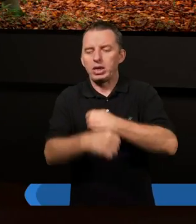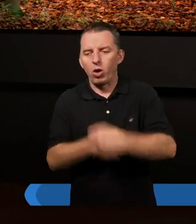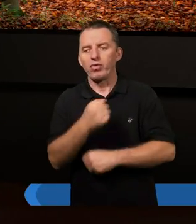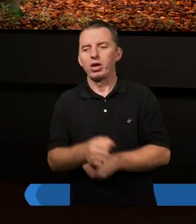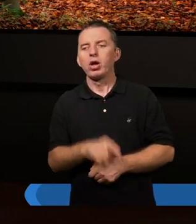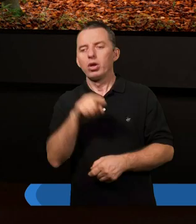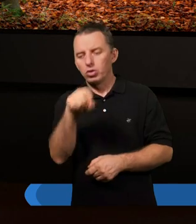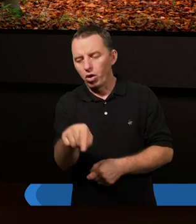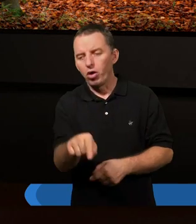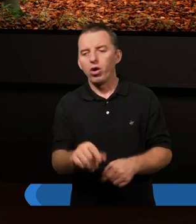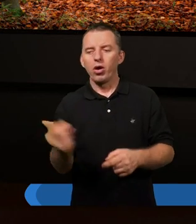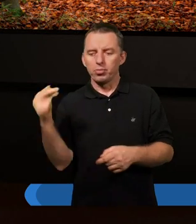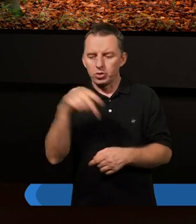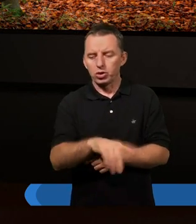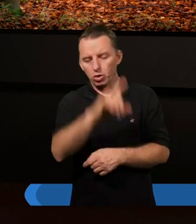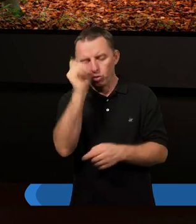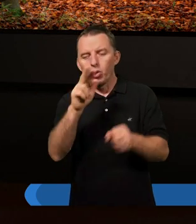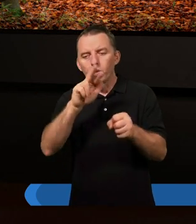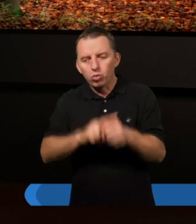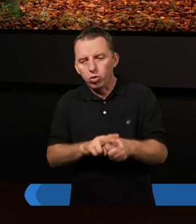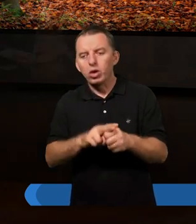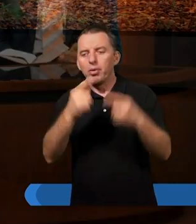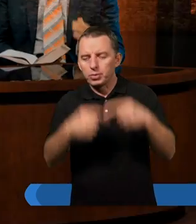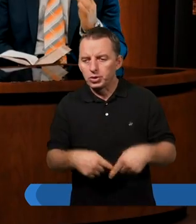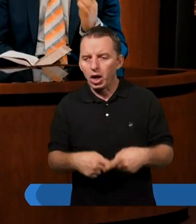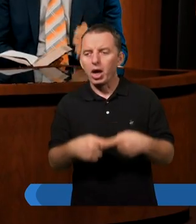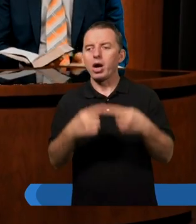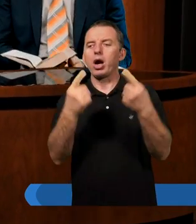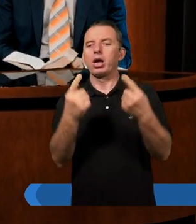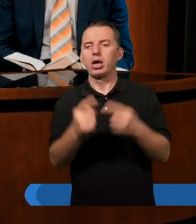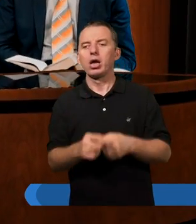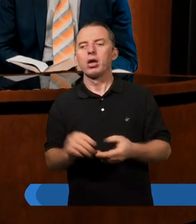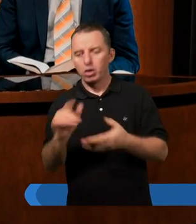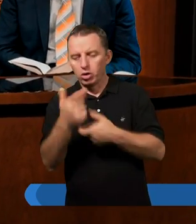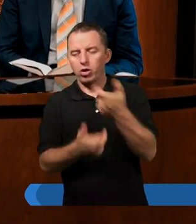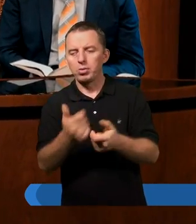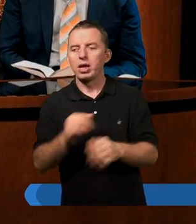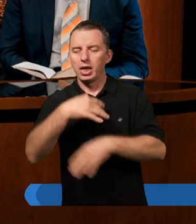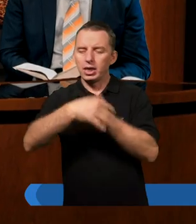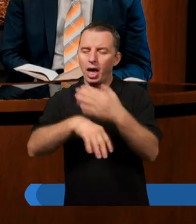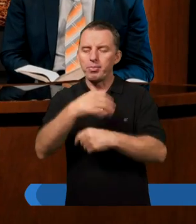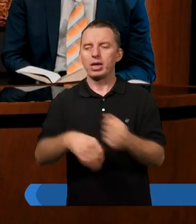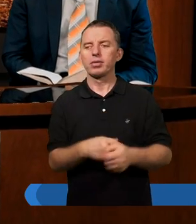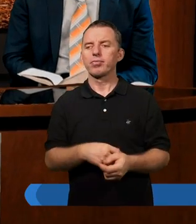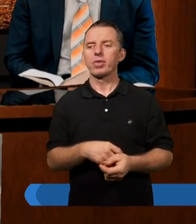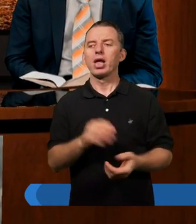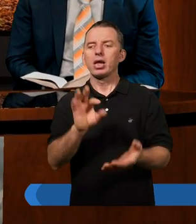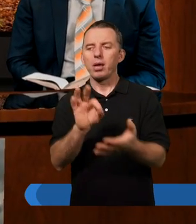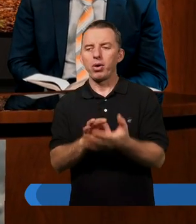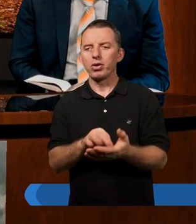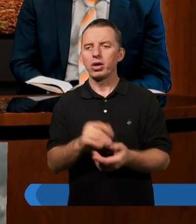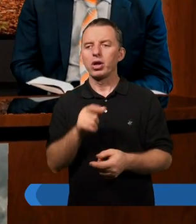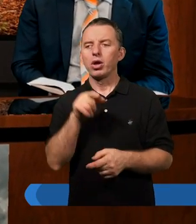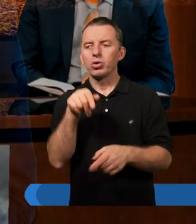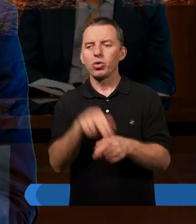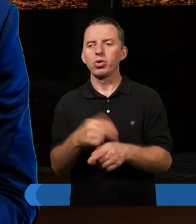I tam przyszli ludzie, którzy przekonali niektórych i siali zamęt. Proszę bardzo, Igor. Ważne jest, że to tak